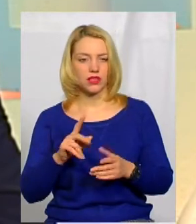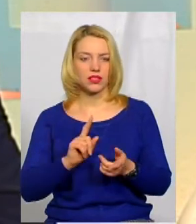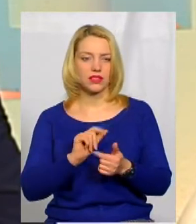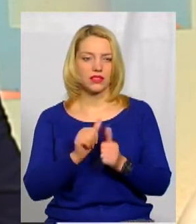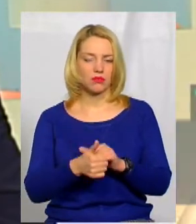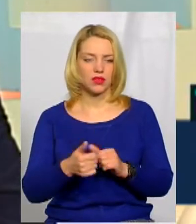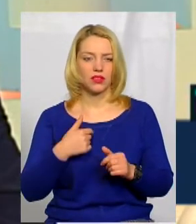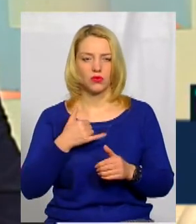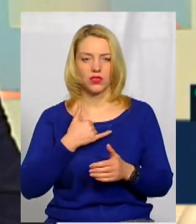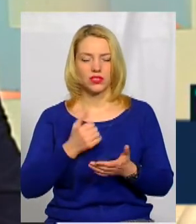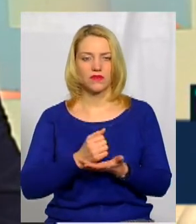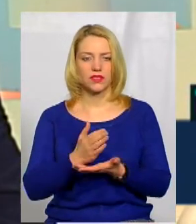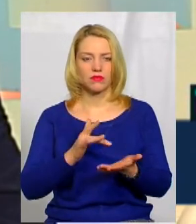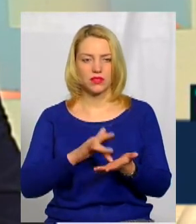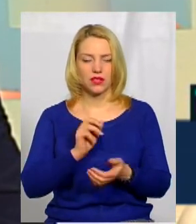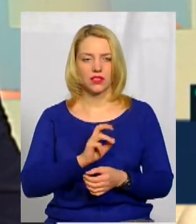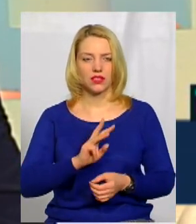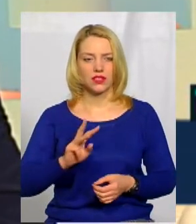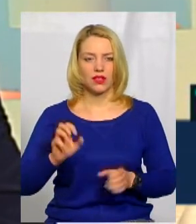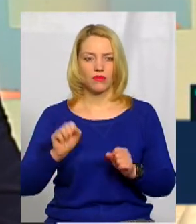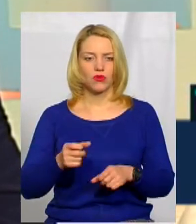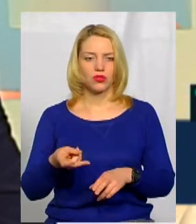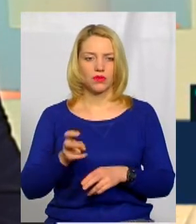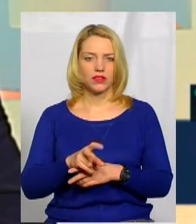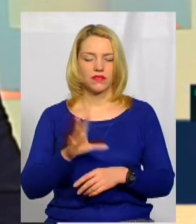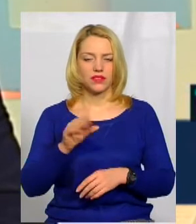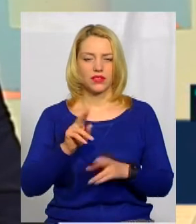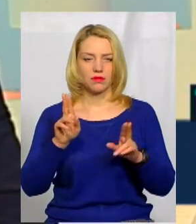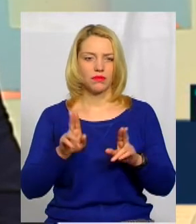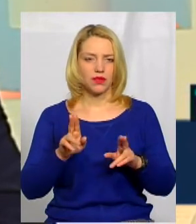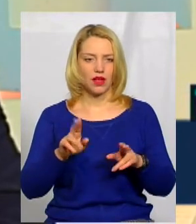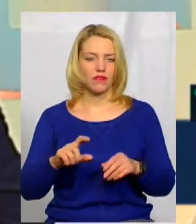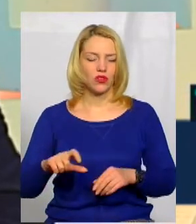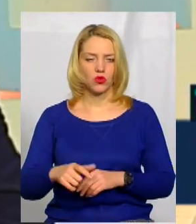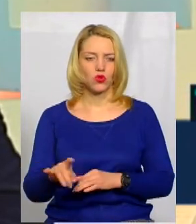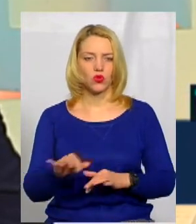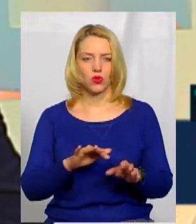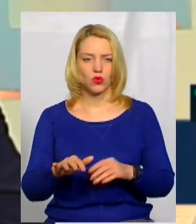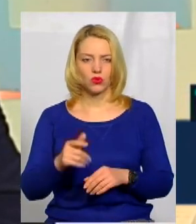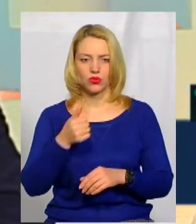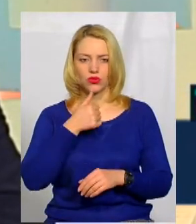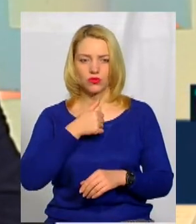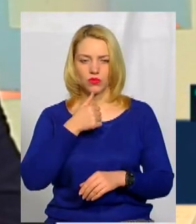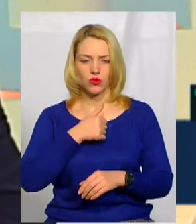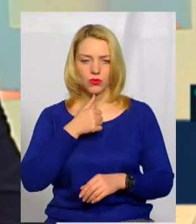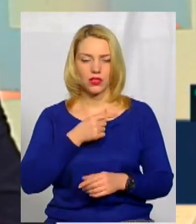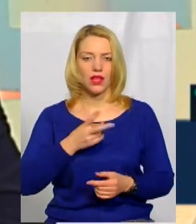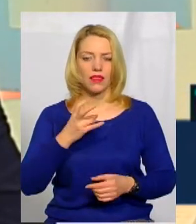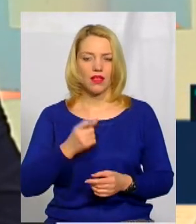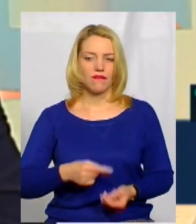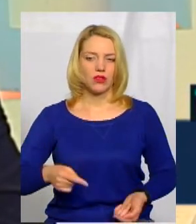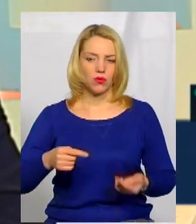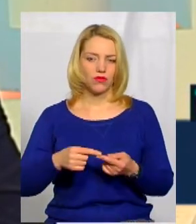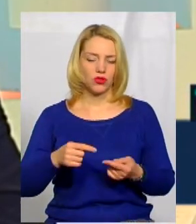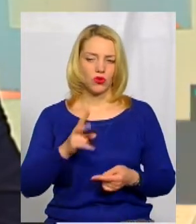Наприклад, в головному середньоцентрі сайті можна пройти ці правила дорожнього руху, спробувати вибрати на відповідну категорію,